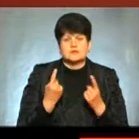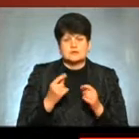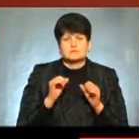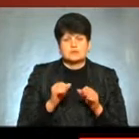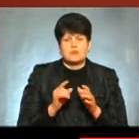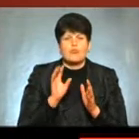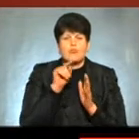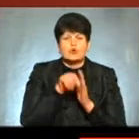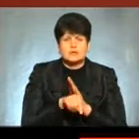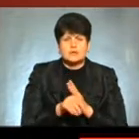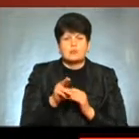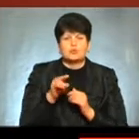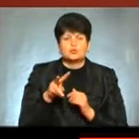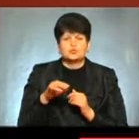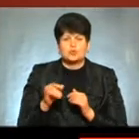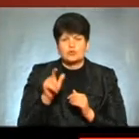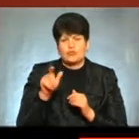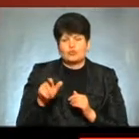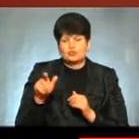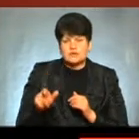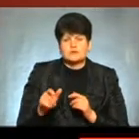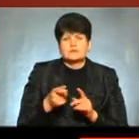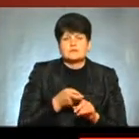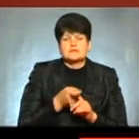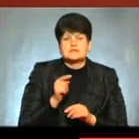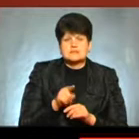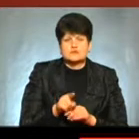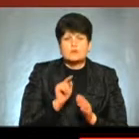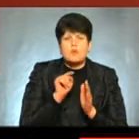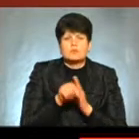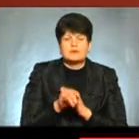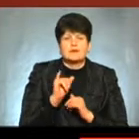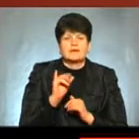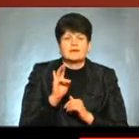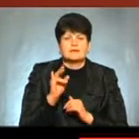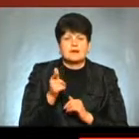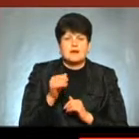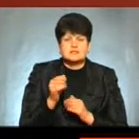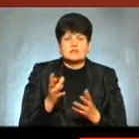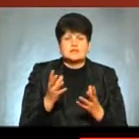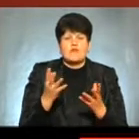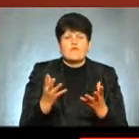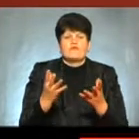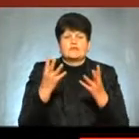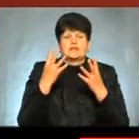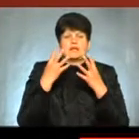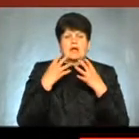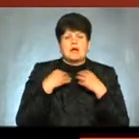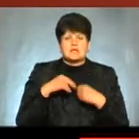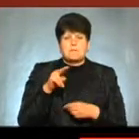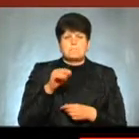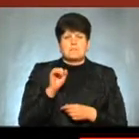проникнення плутонію в людину пов'язана з тим, що він попадає інгаляційним шляхом Шляхом вдихання пил І цей пил